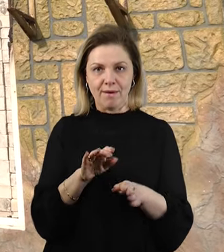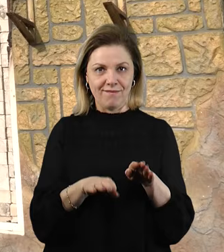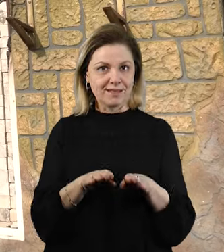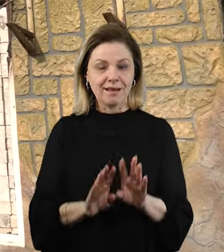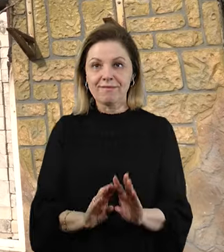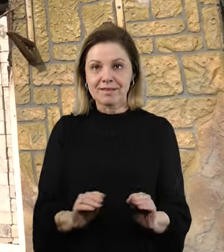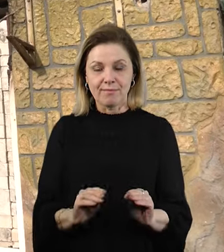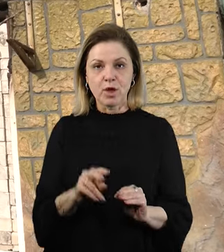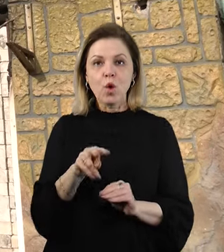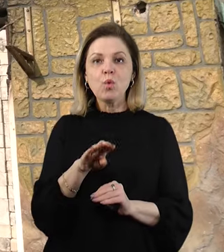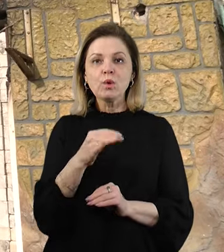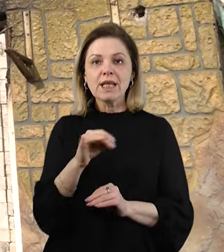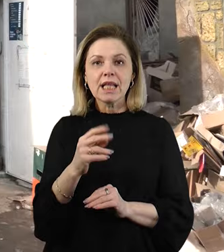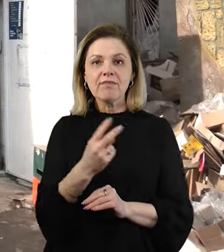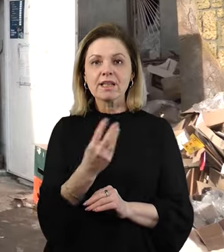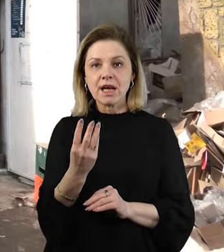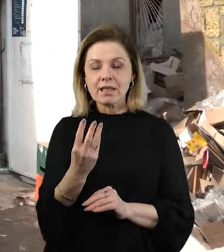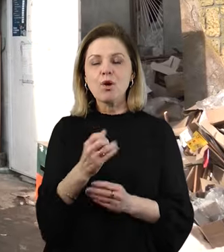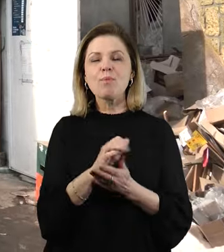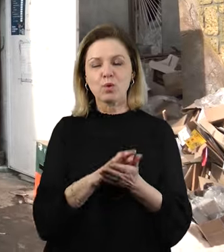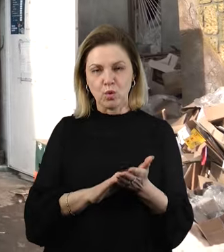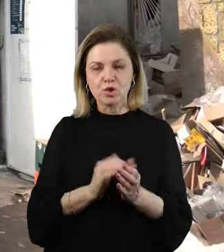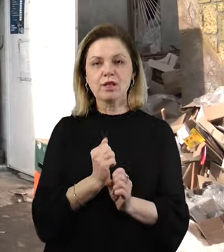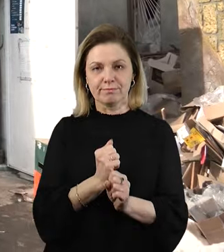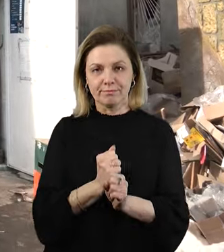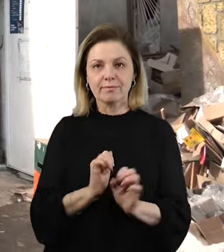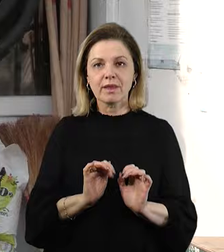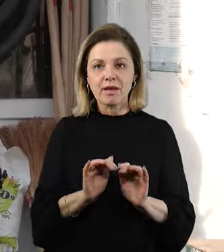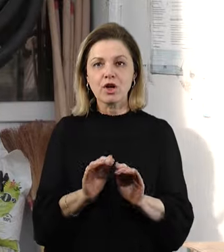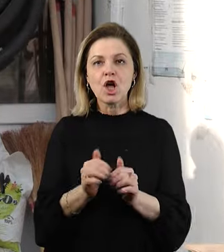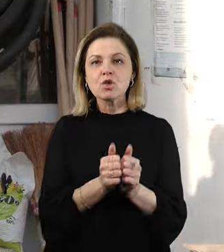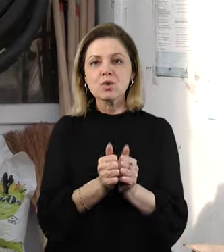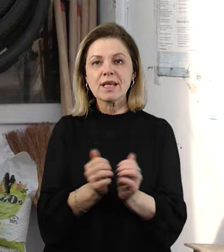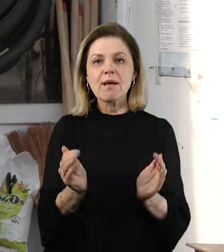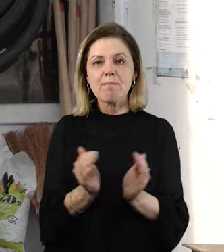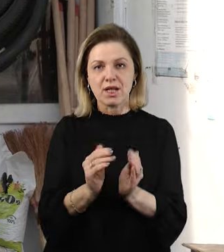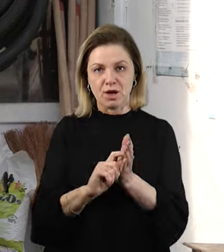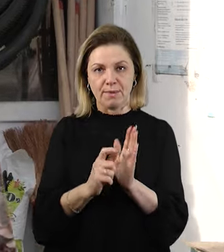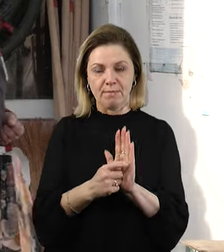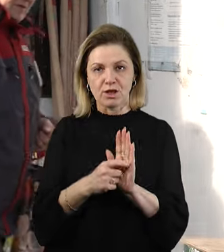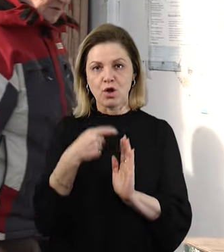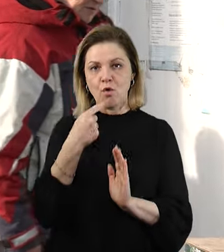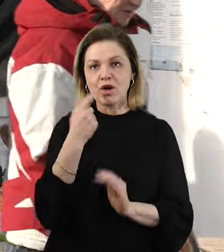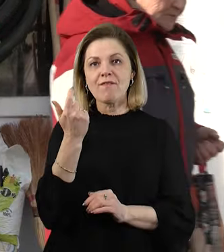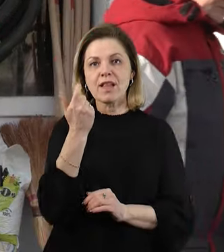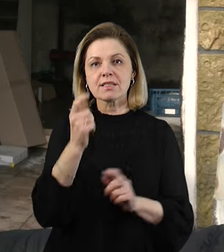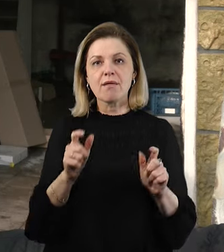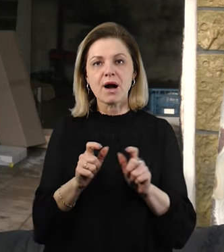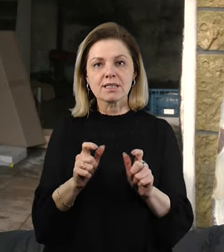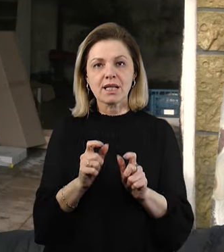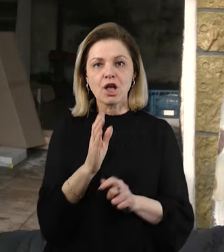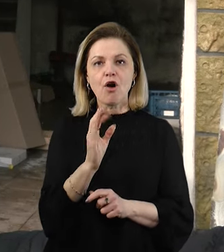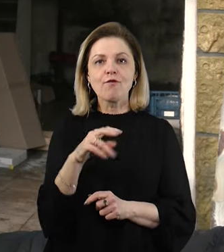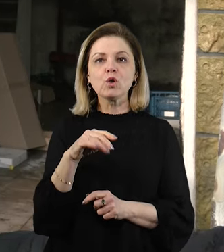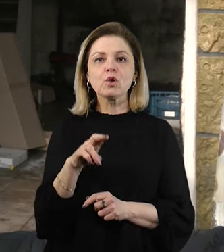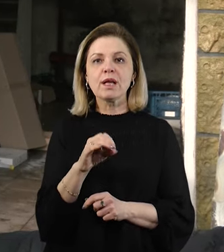лютого 2023-го продовжили свою діяльність в сусідньому, меншому за площою приміщенні, говорить власник магазину Володимир. Десь